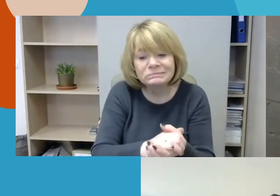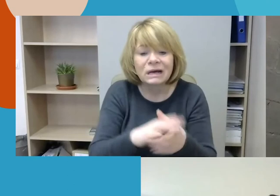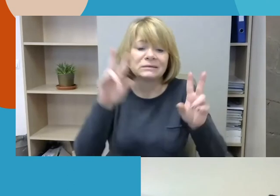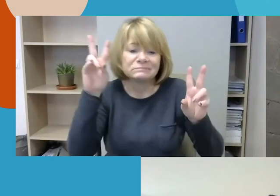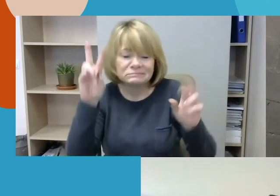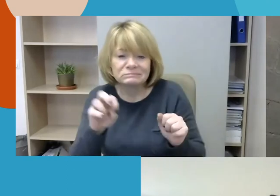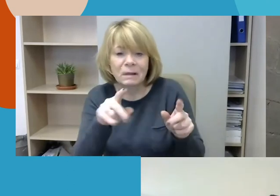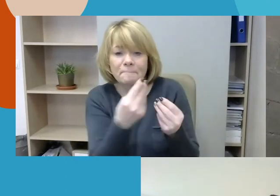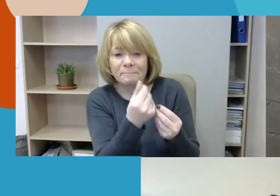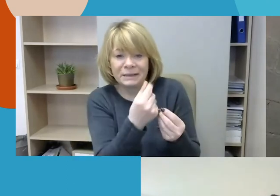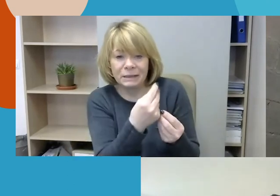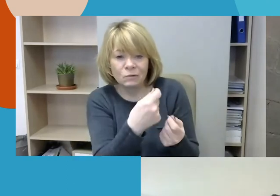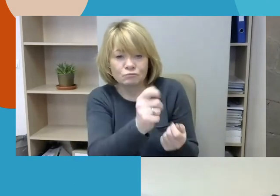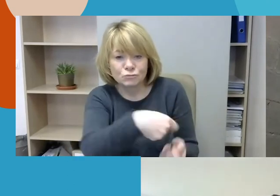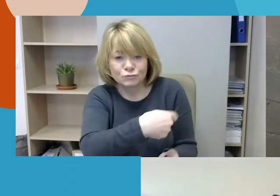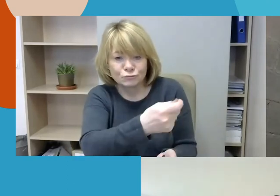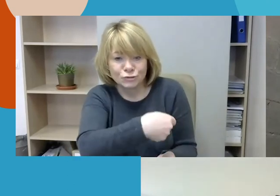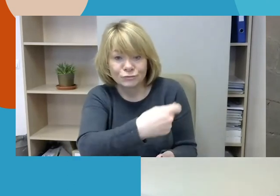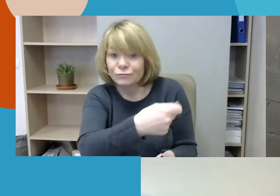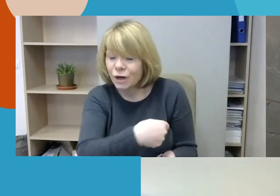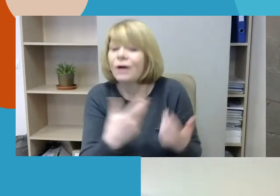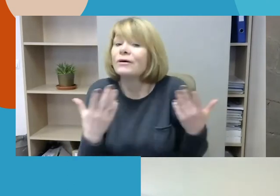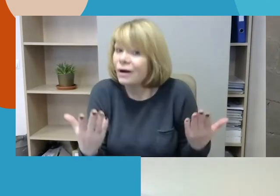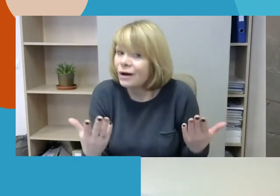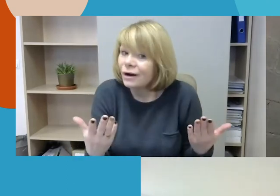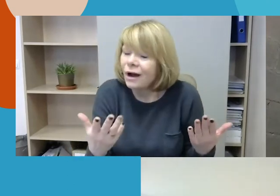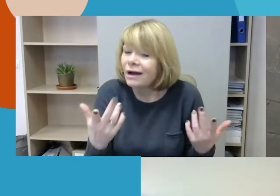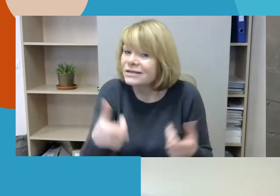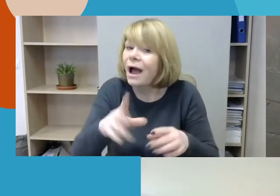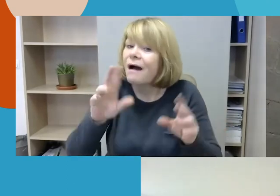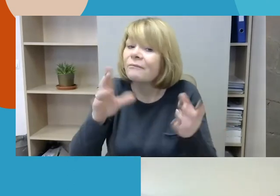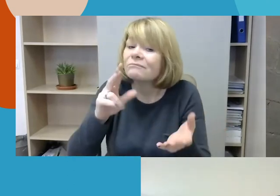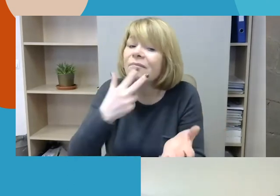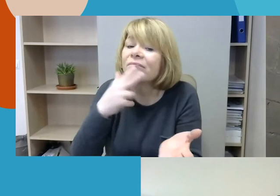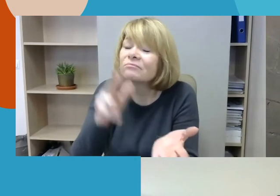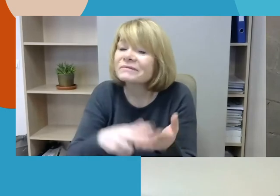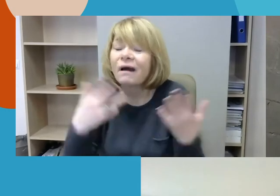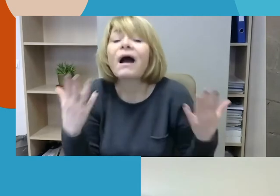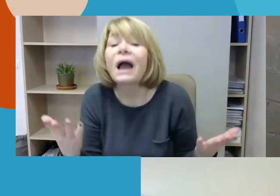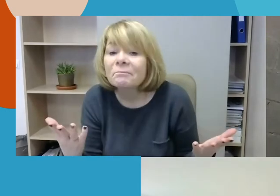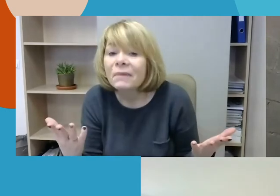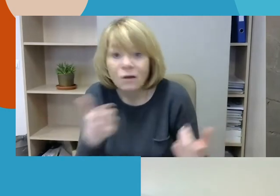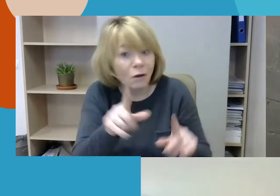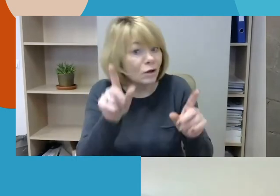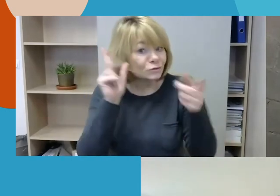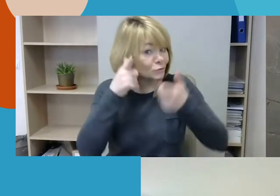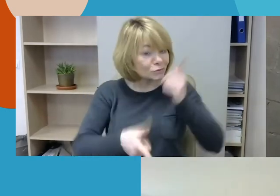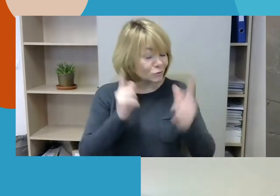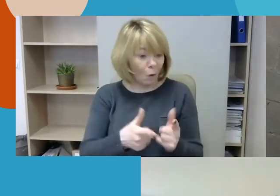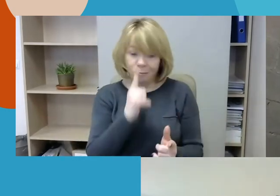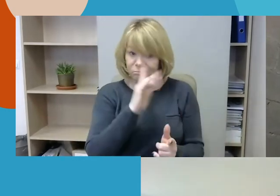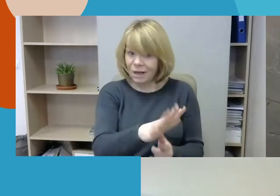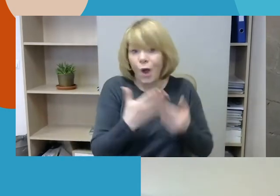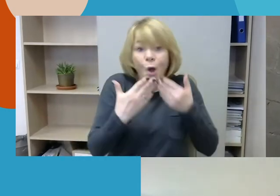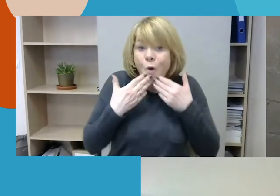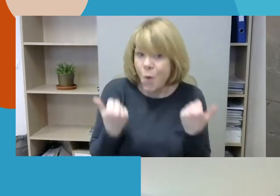nebūtų neapykantos nusikaltimas, nors kaltininkas aiškiai, na, neišreikškiai neapykantos. Taip, vat skamba klausimas,